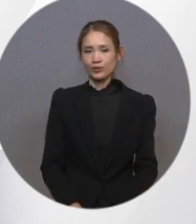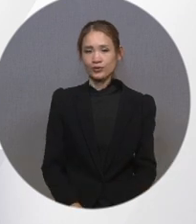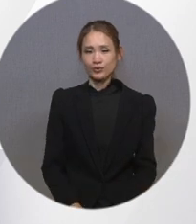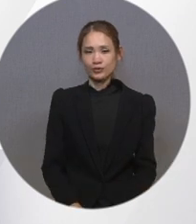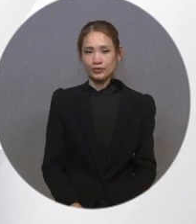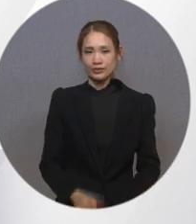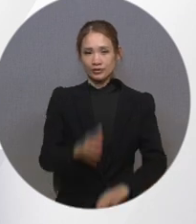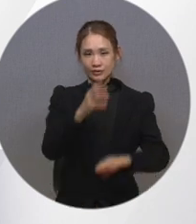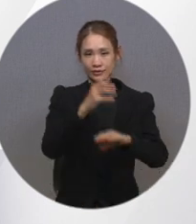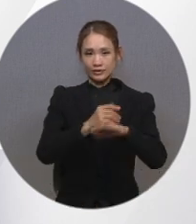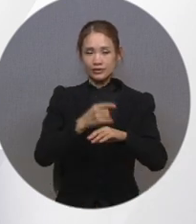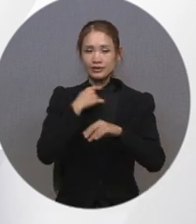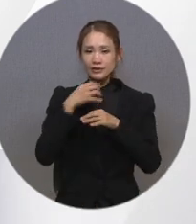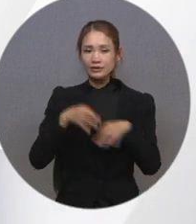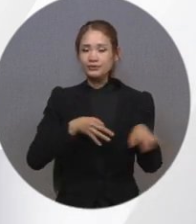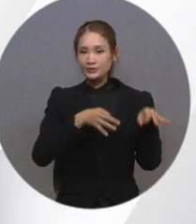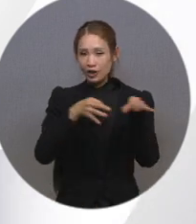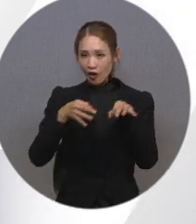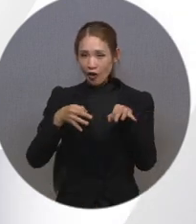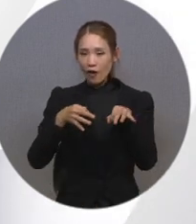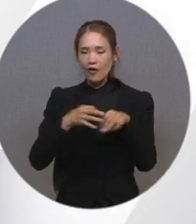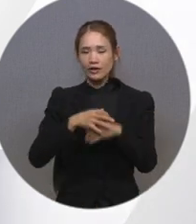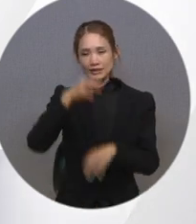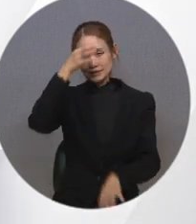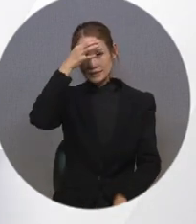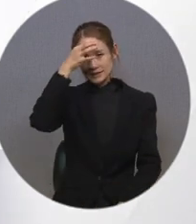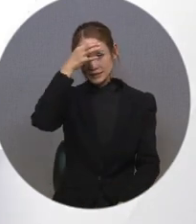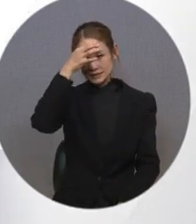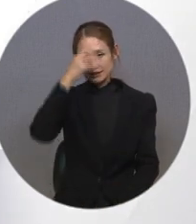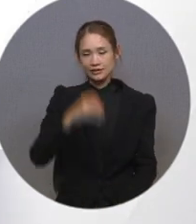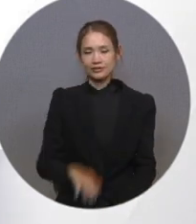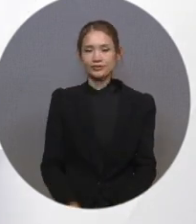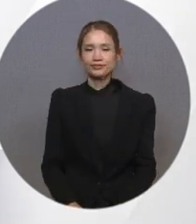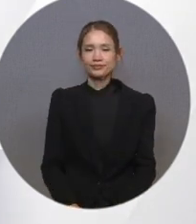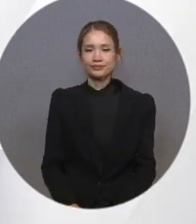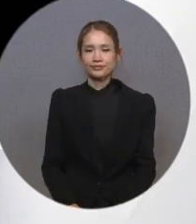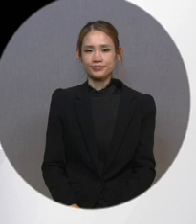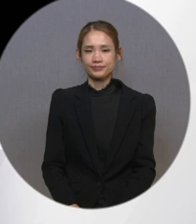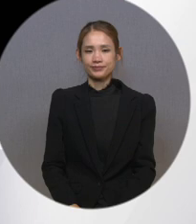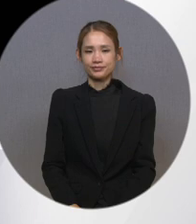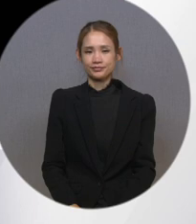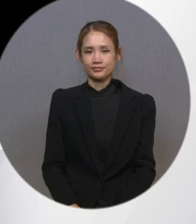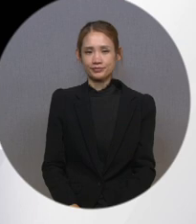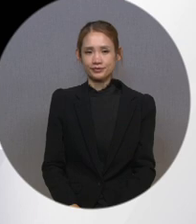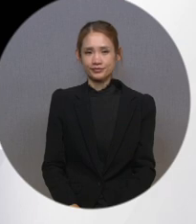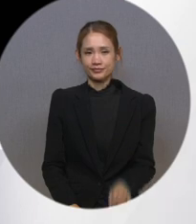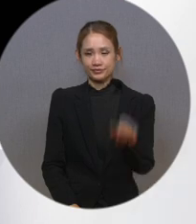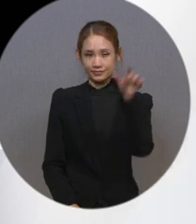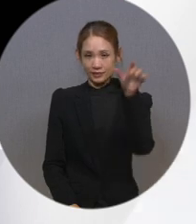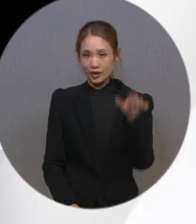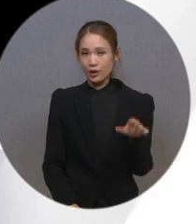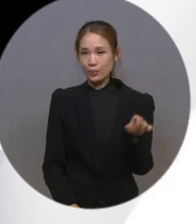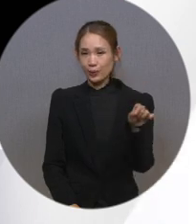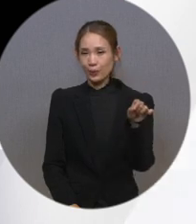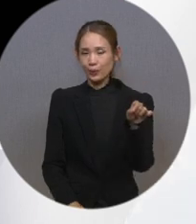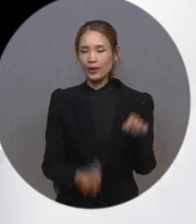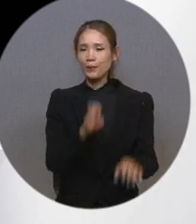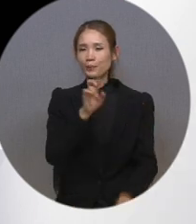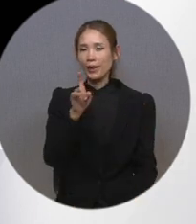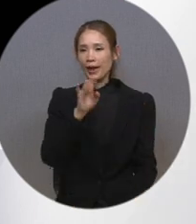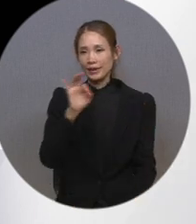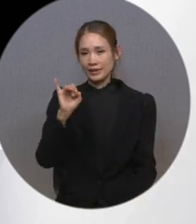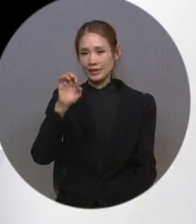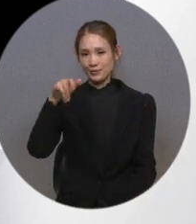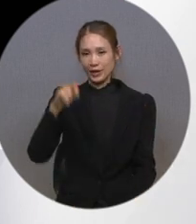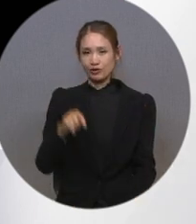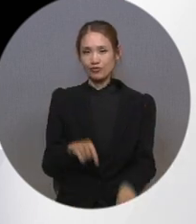마지막으로 음성 안내 기능을 켜고 끄는 방법에 대해 알아보겠습니다. 기가 지니 리모컨에서 마이 메뉴 버튼을 누른 후